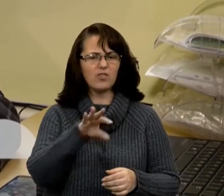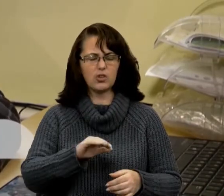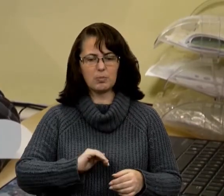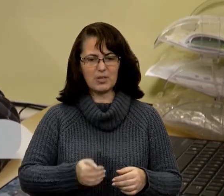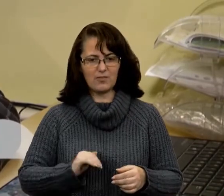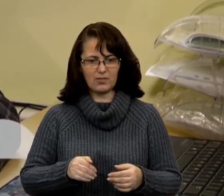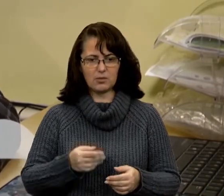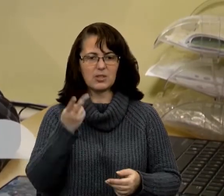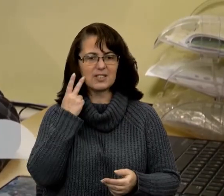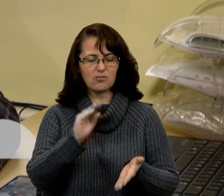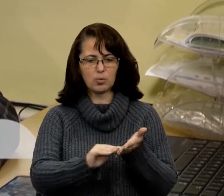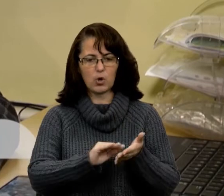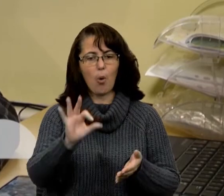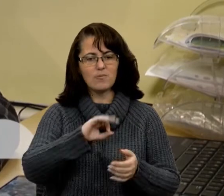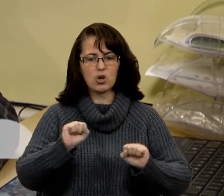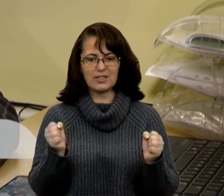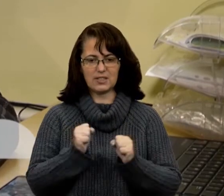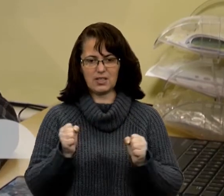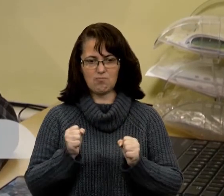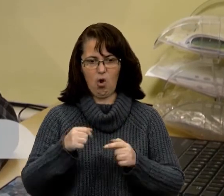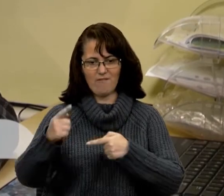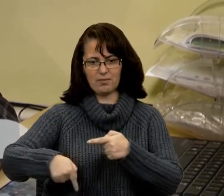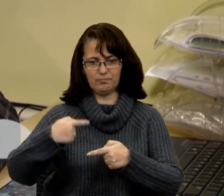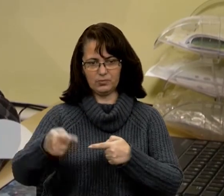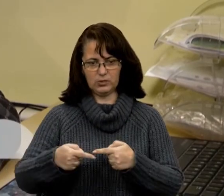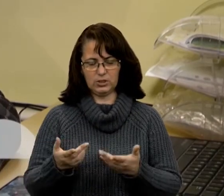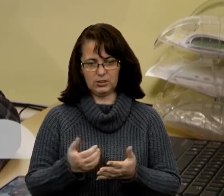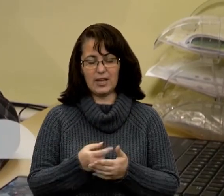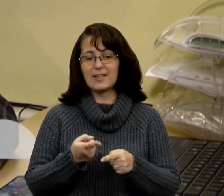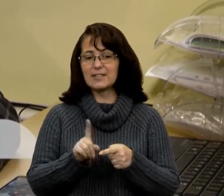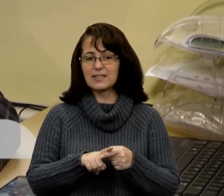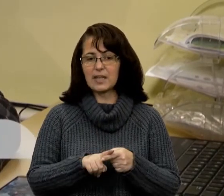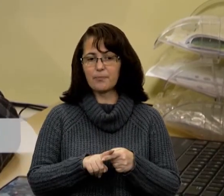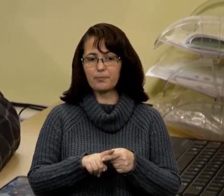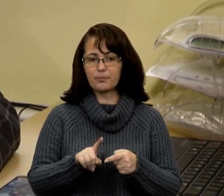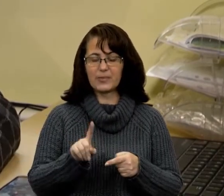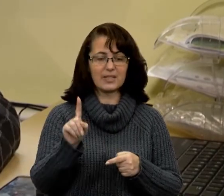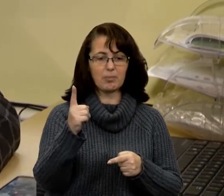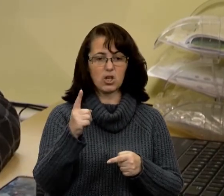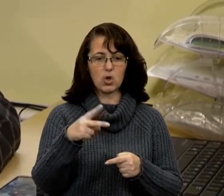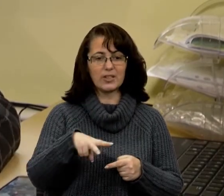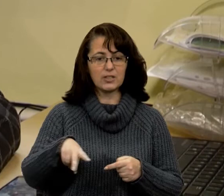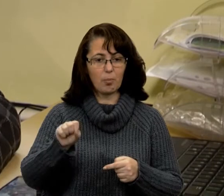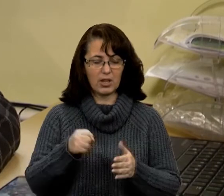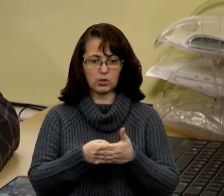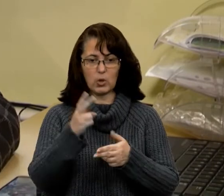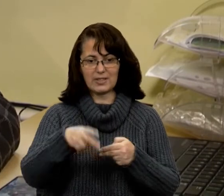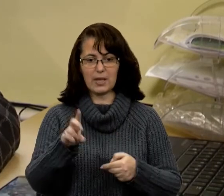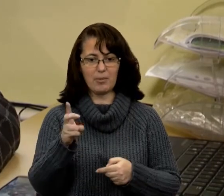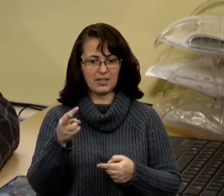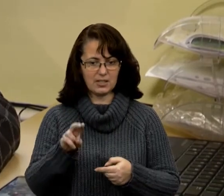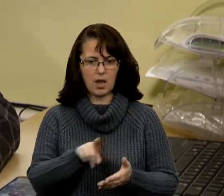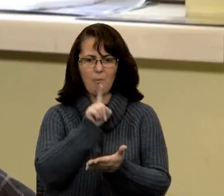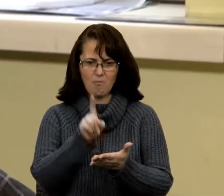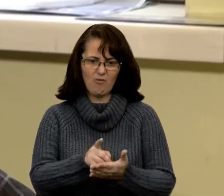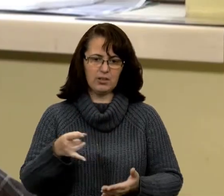прописано про зимові шини. В нас, і переважно в більшості, це з 1 листопада по кінець березня має бути виключно зимова